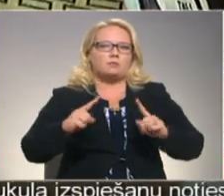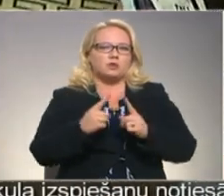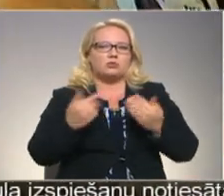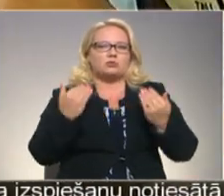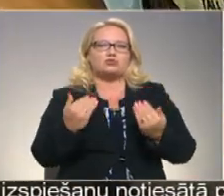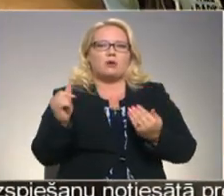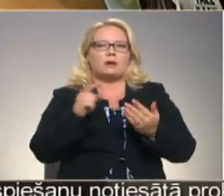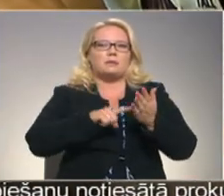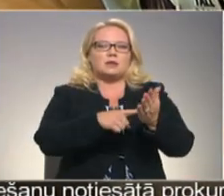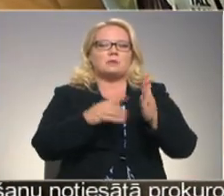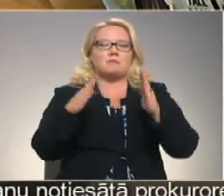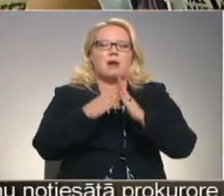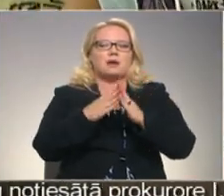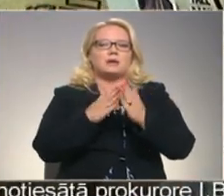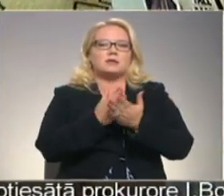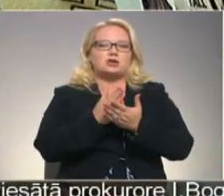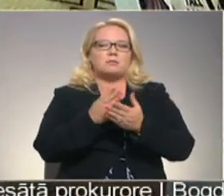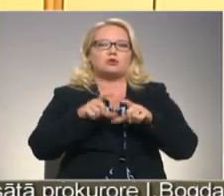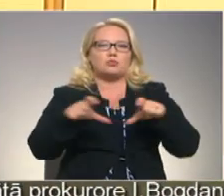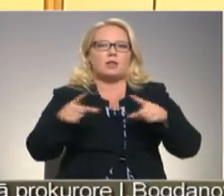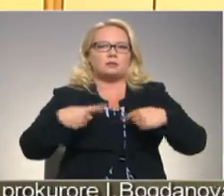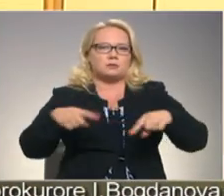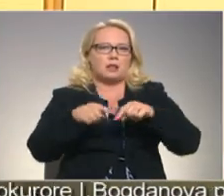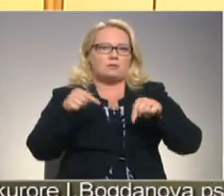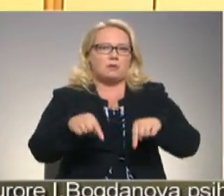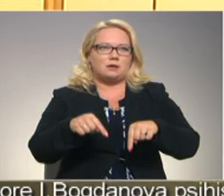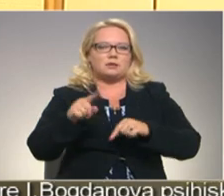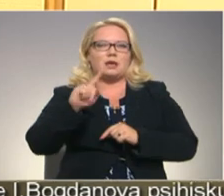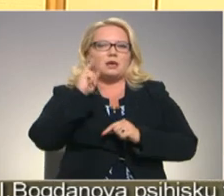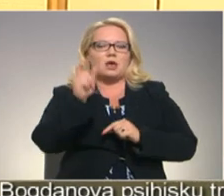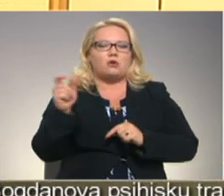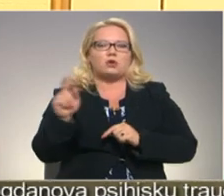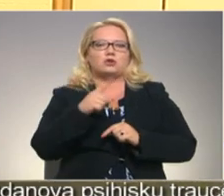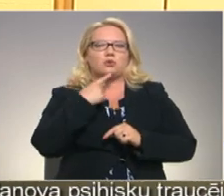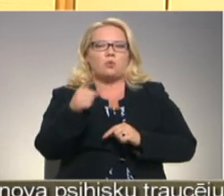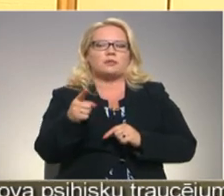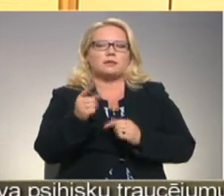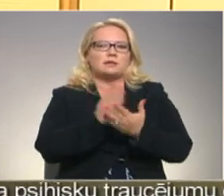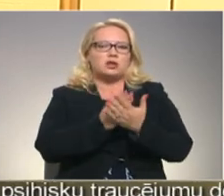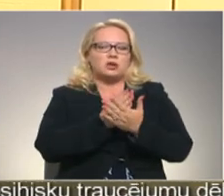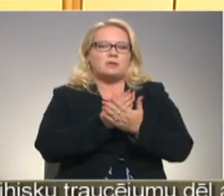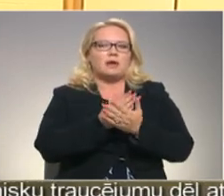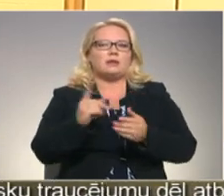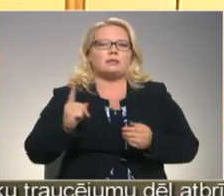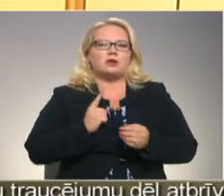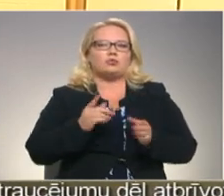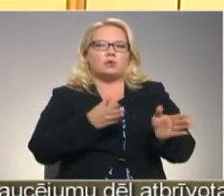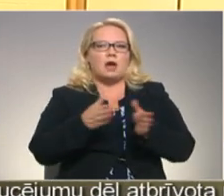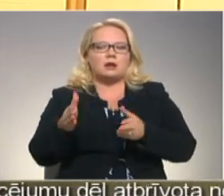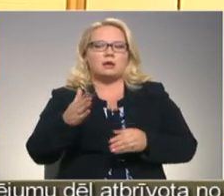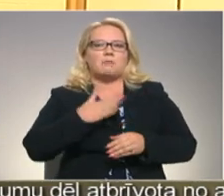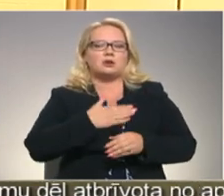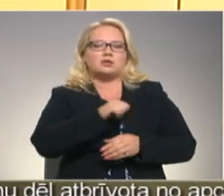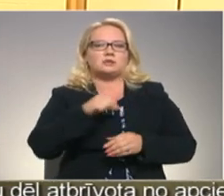ko viņa šobrīd piespiedumājas režīmā pavadu skolas telpās. Jauniešiem noteikts ir režīms, noteikts dežūra kārtības, paši viņi sev